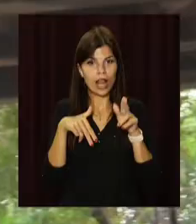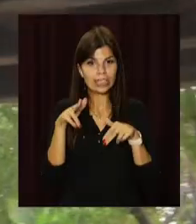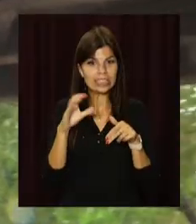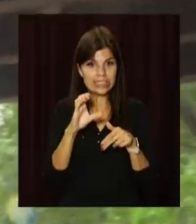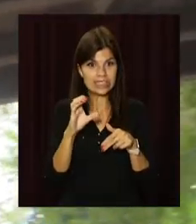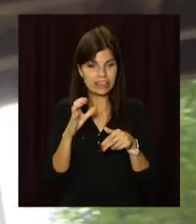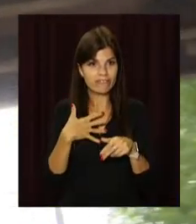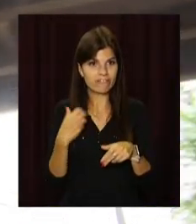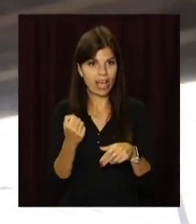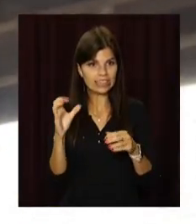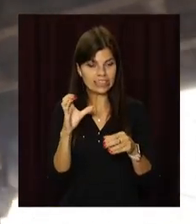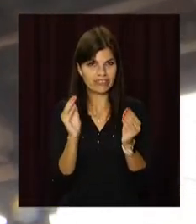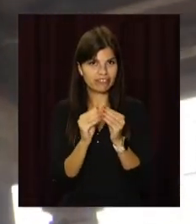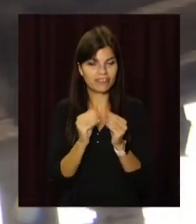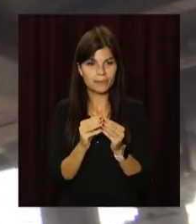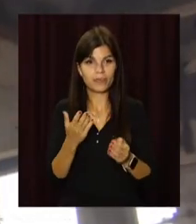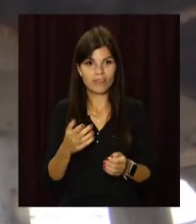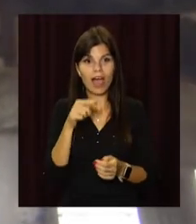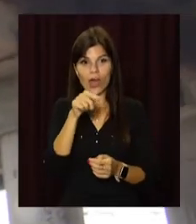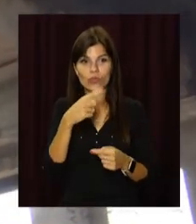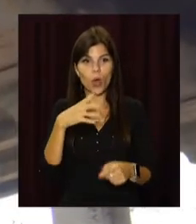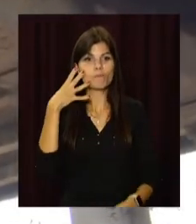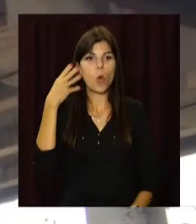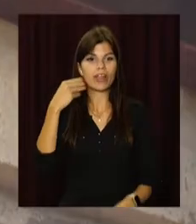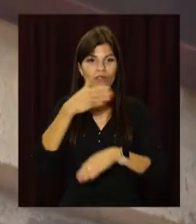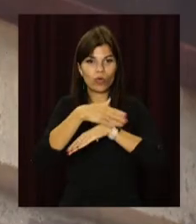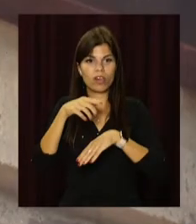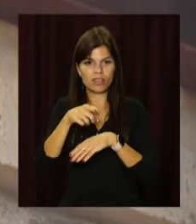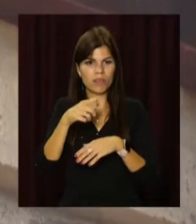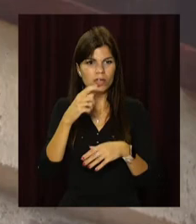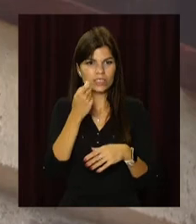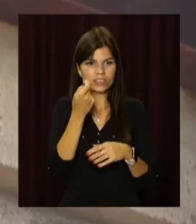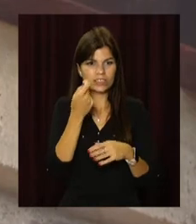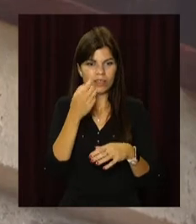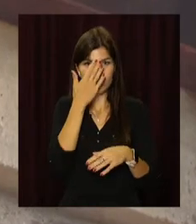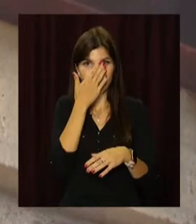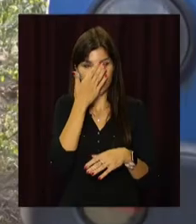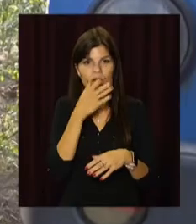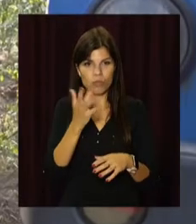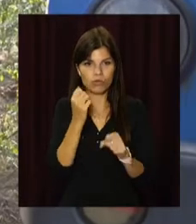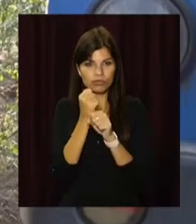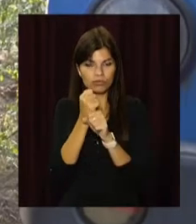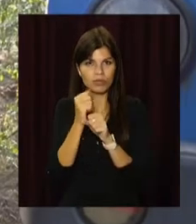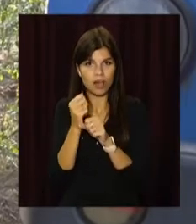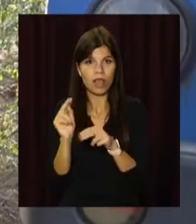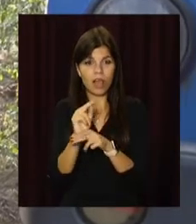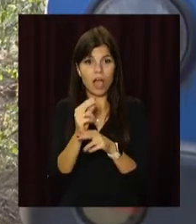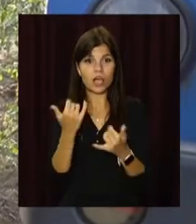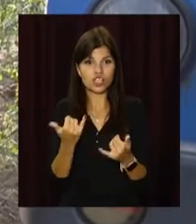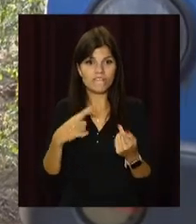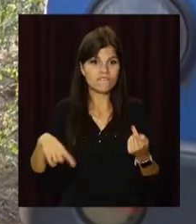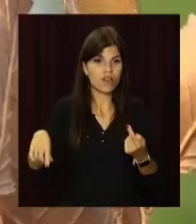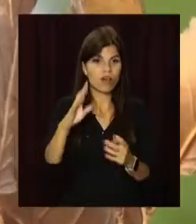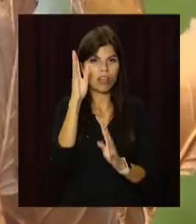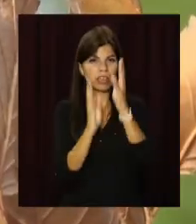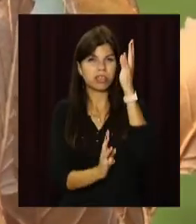А це шляхопровід на вулиці Молдавській. Тут відновлюють зношені скоси. Невдовзі їх забетонують. А поки що чистять довкола від